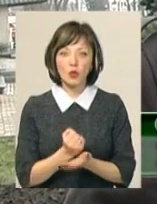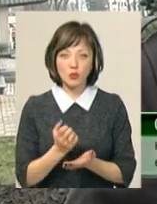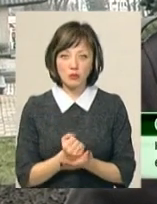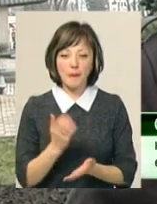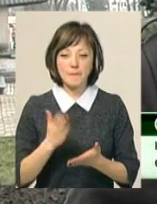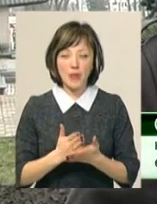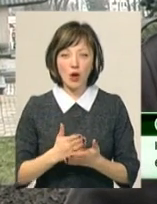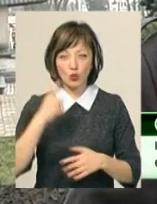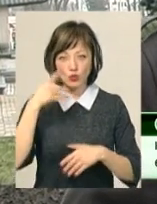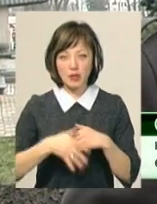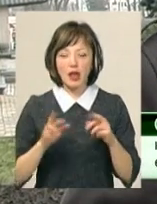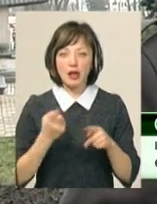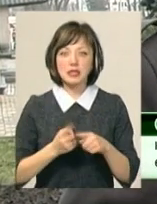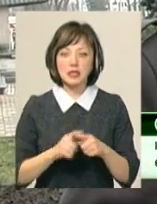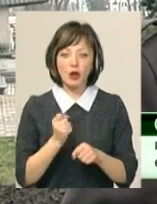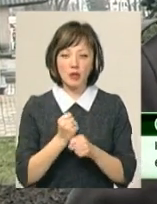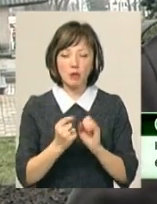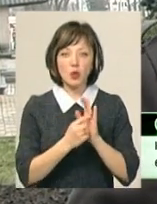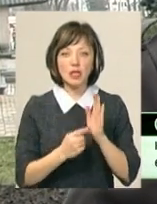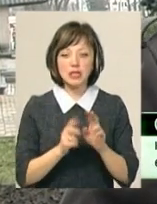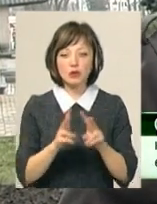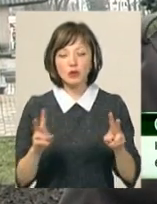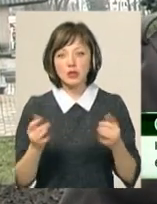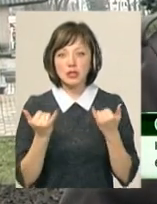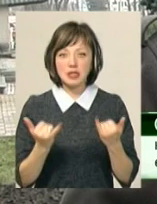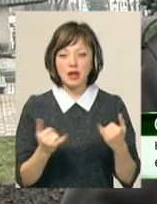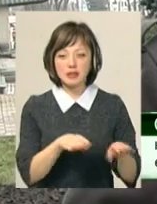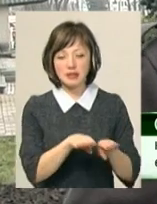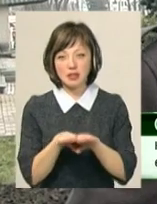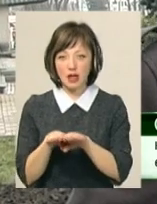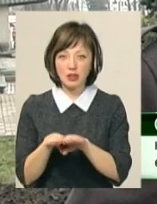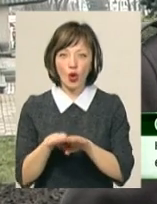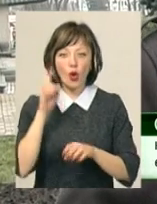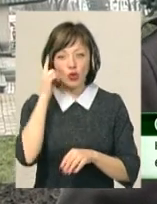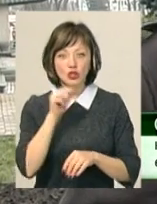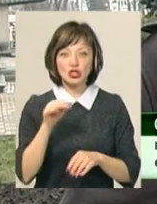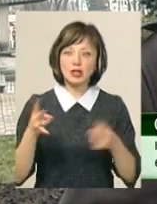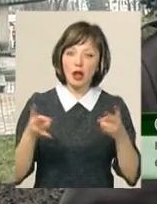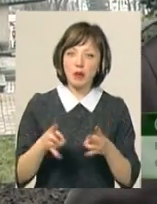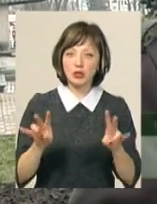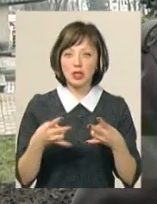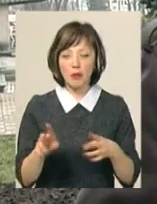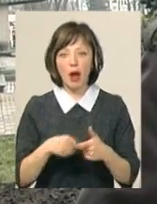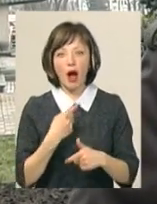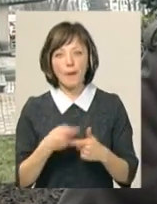практичне розуміння, як це робити, поділилися з тими, хто або зараз на стадії розумів, чи треба, чи не треба,